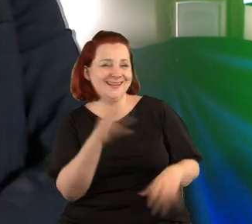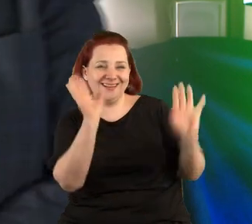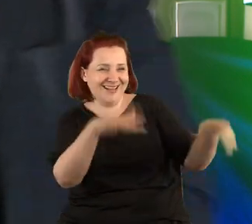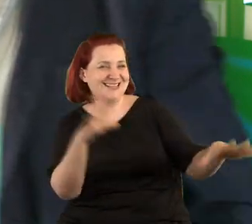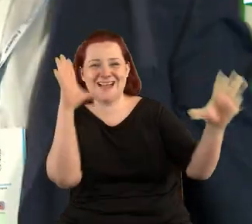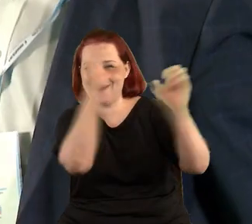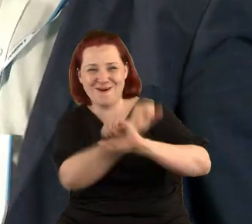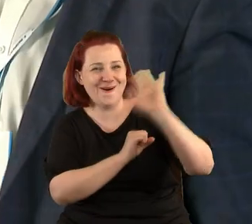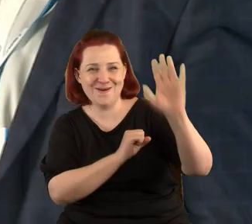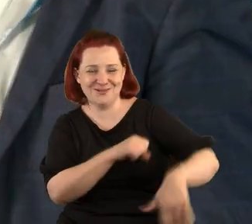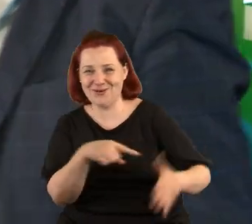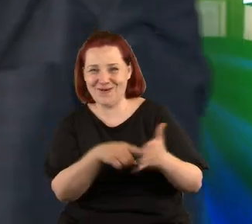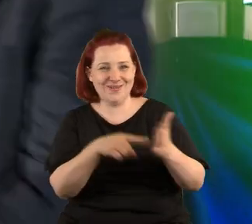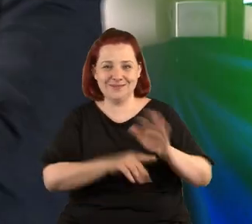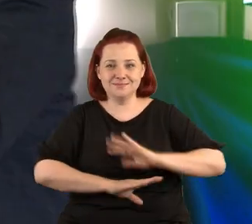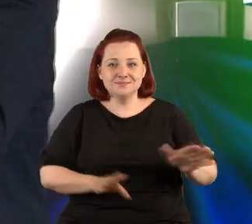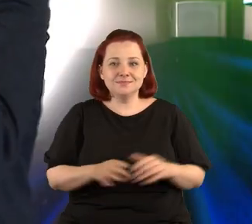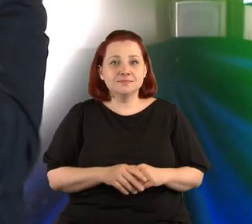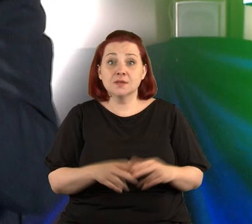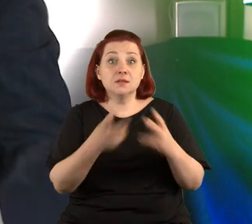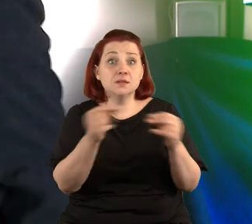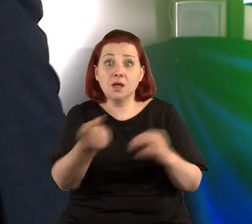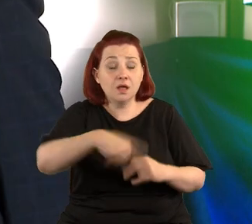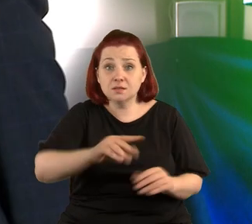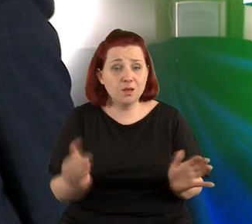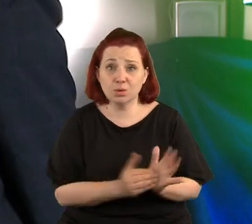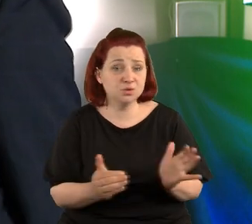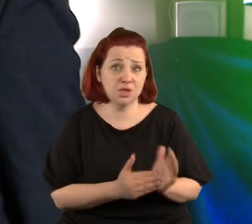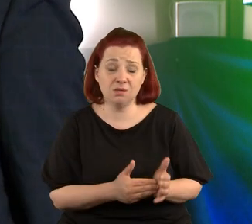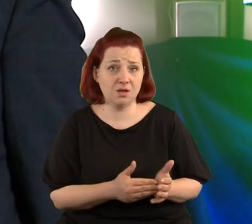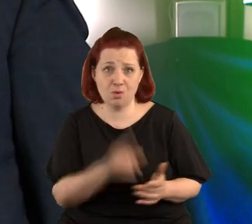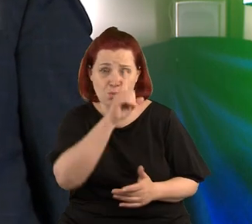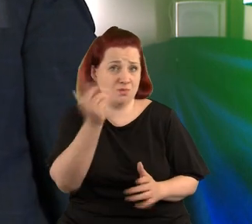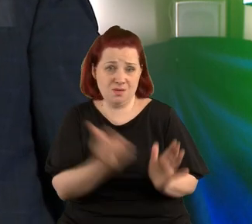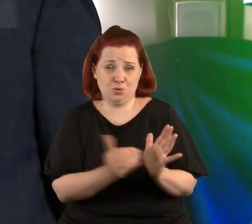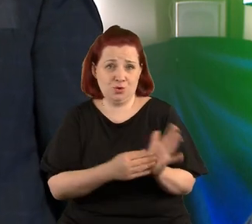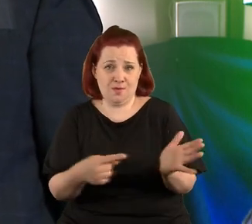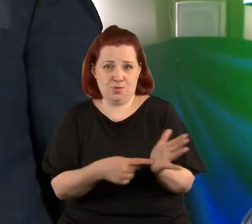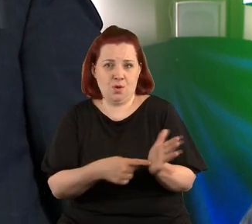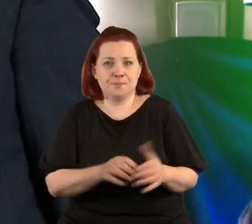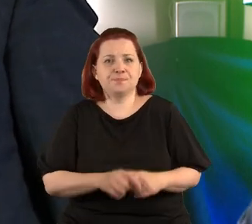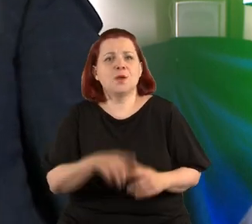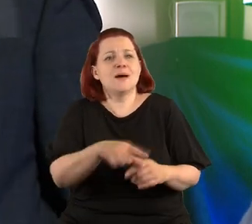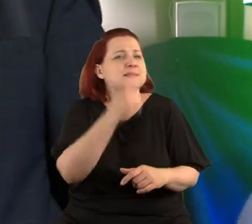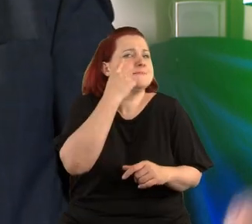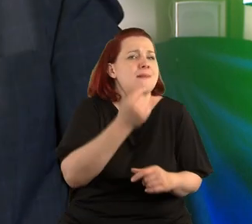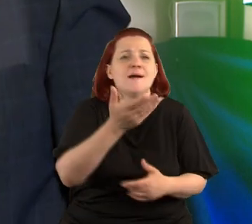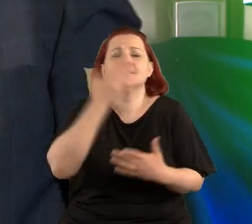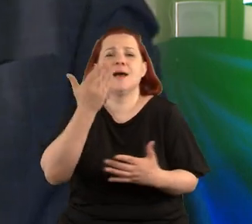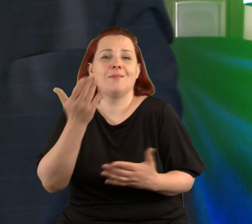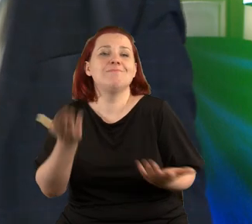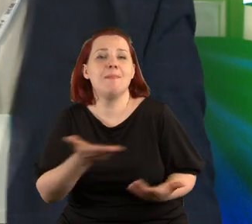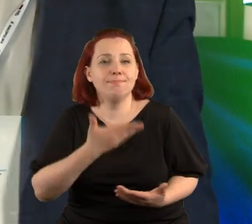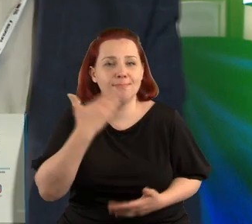o tym. Nie, my tego nie potrzebujemy. On ma smak i zapach miętowy,